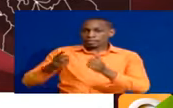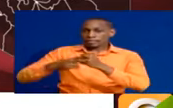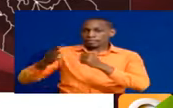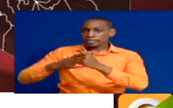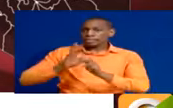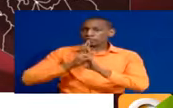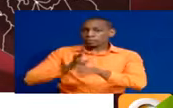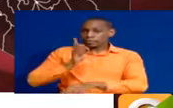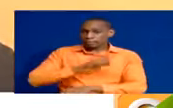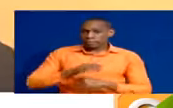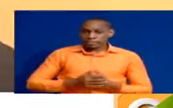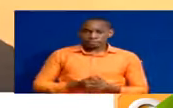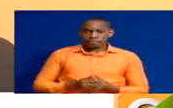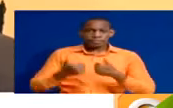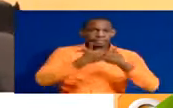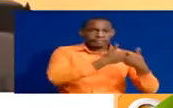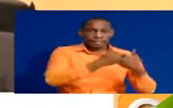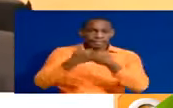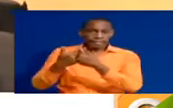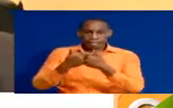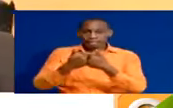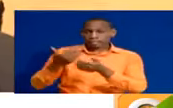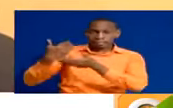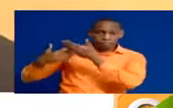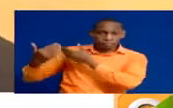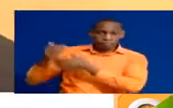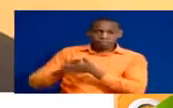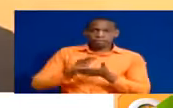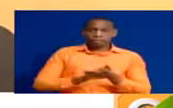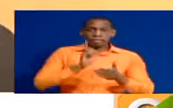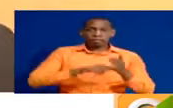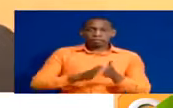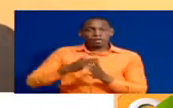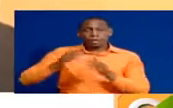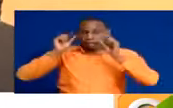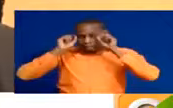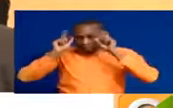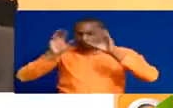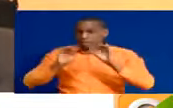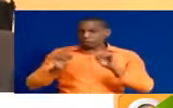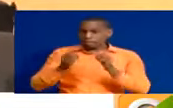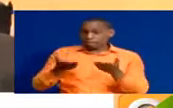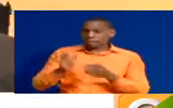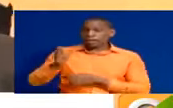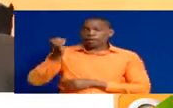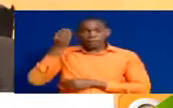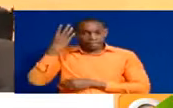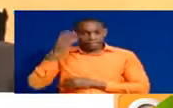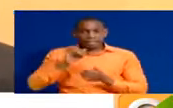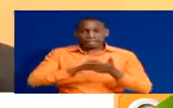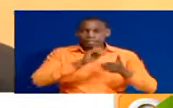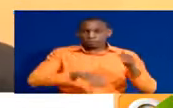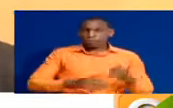sabini na tisa vili sajiliwa. Ile changamoto ambayo ilikuwa hapo, ni kukosa kujua. Lakini sasa wameelewa